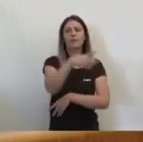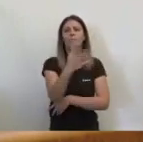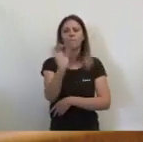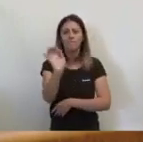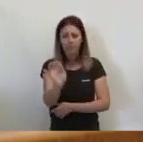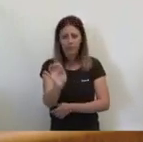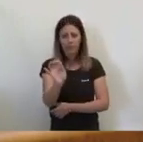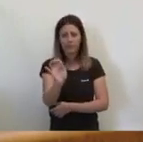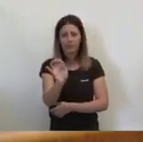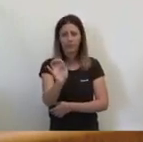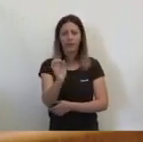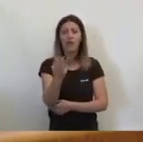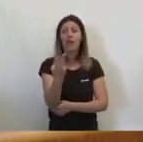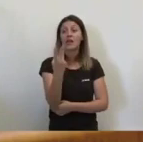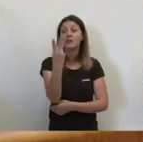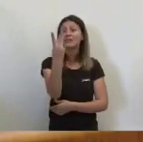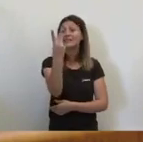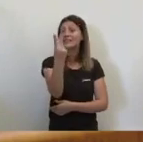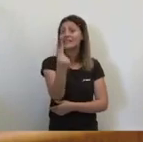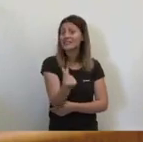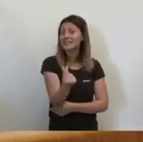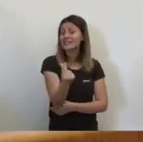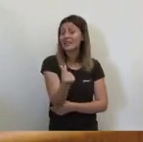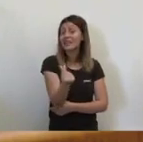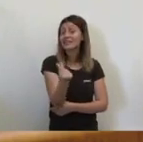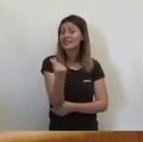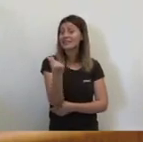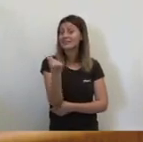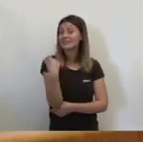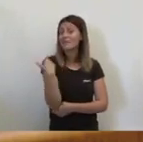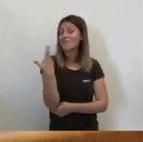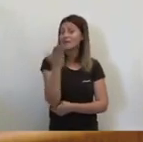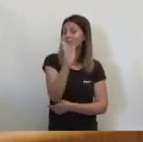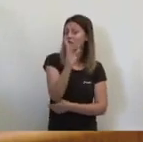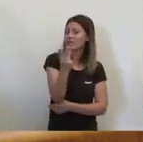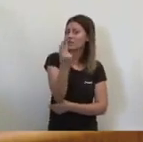tres dies abans de que es presentin.